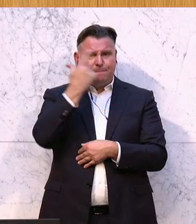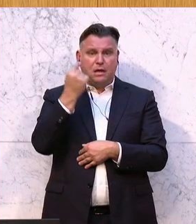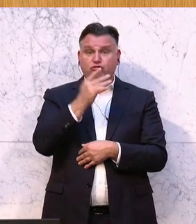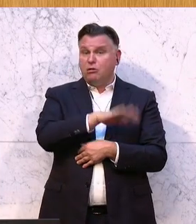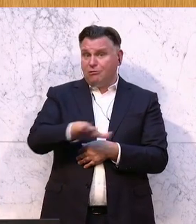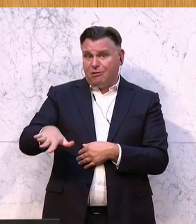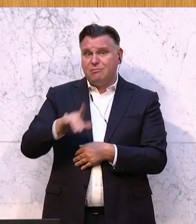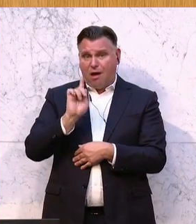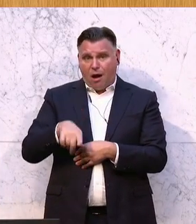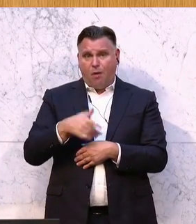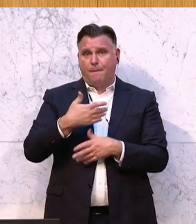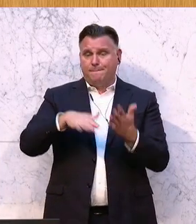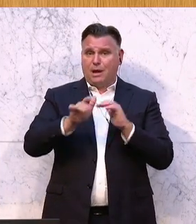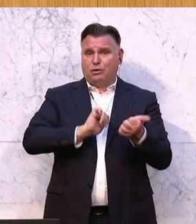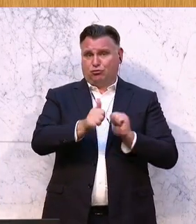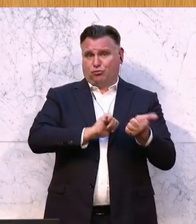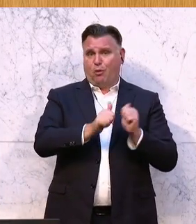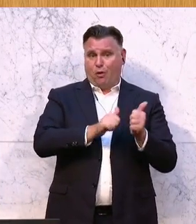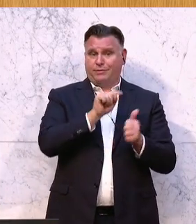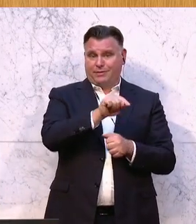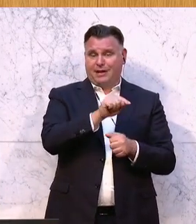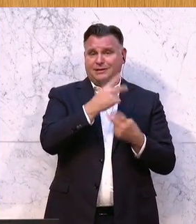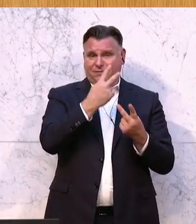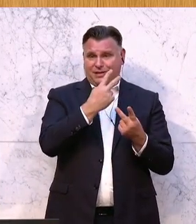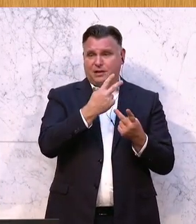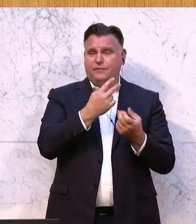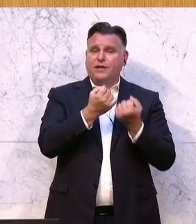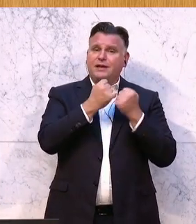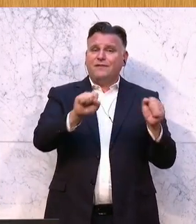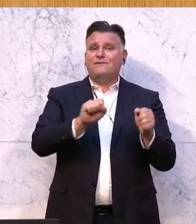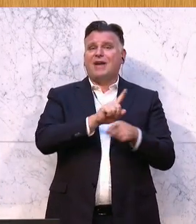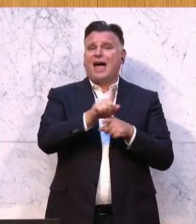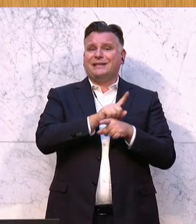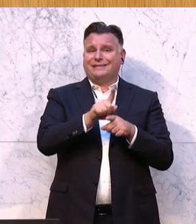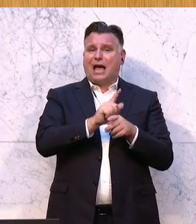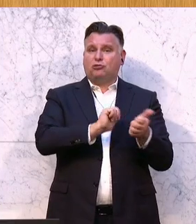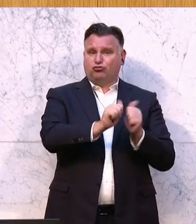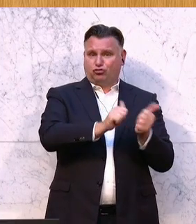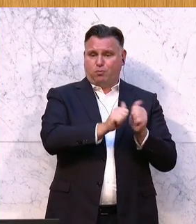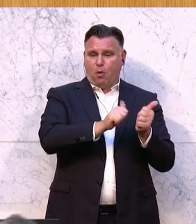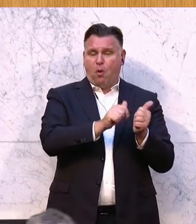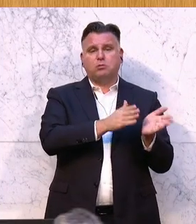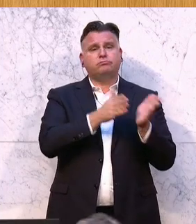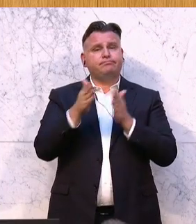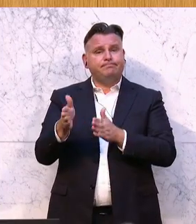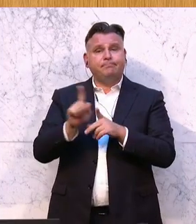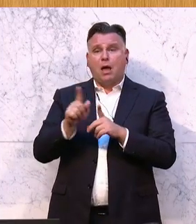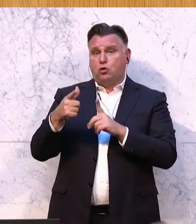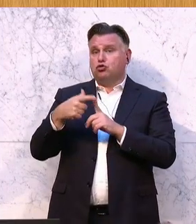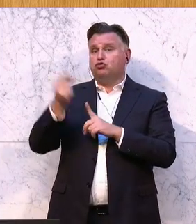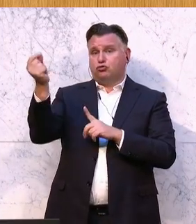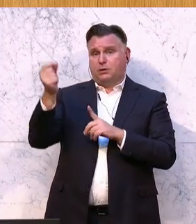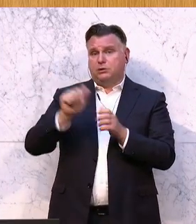Kinder im Alltag fördern, auf der anderen Seite, also den Freizeitsport, den Breitensport, auf der anderen Seite aber auch den Spitzensport, die